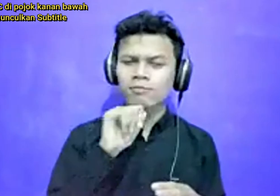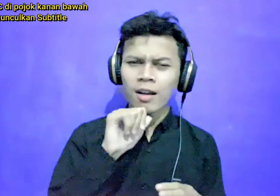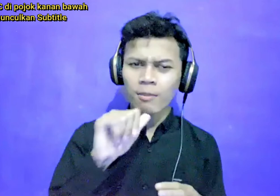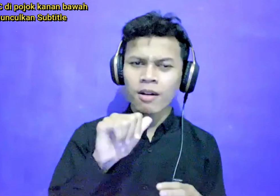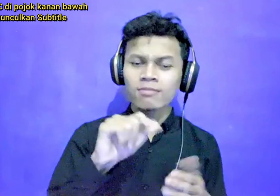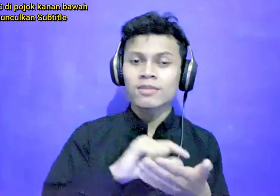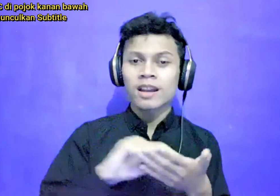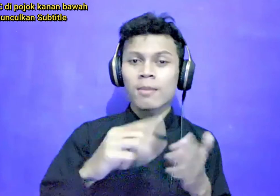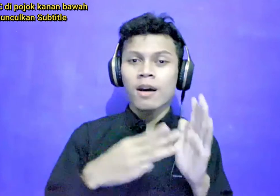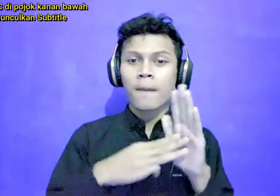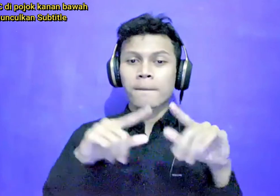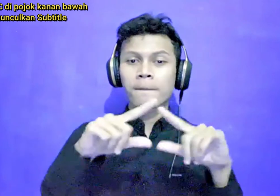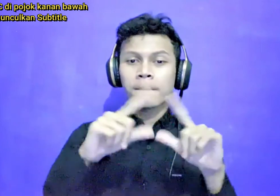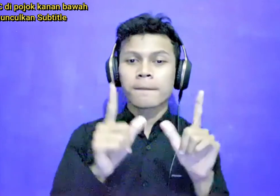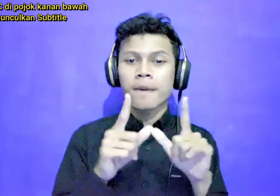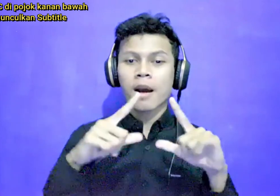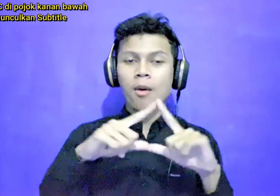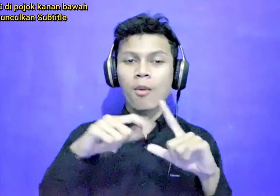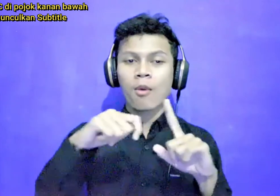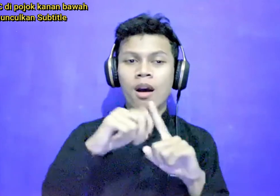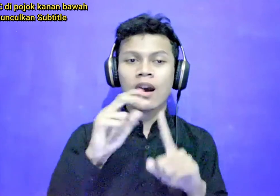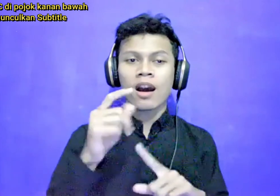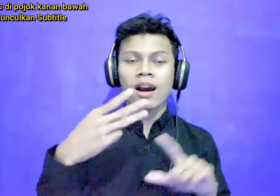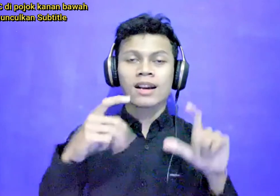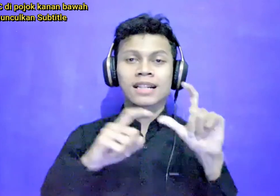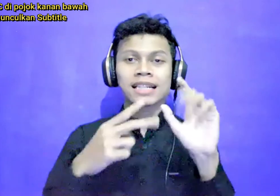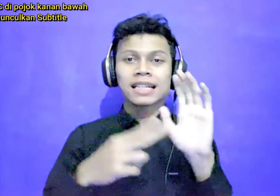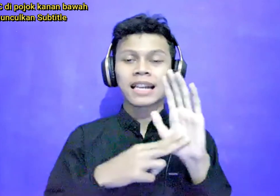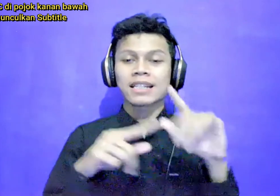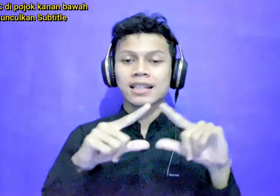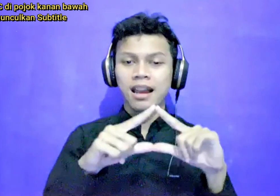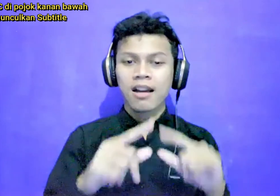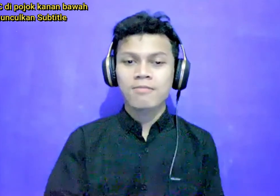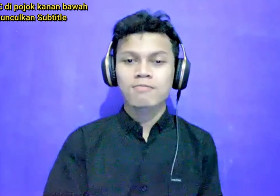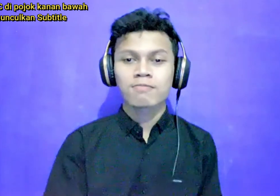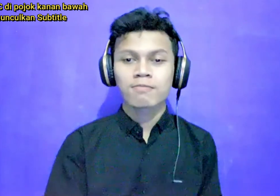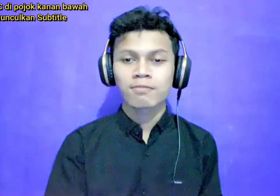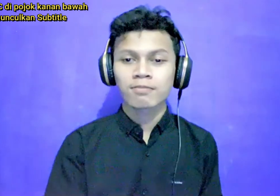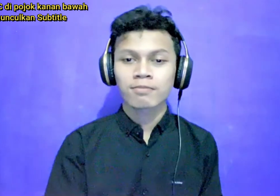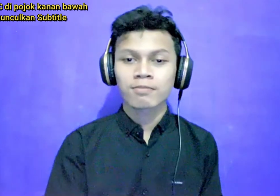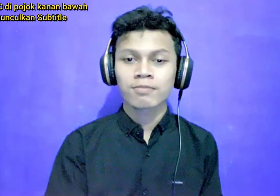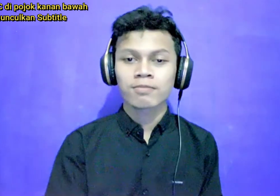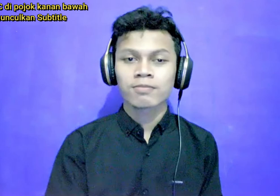Sampai jumpa di video